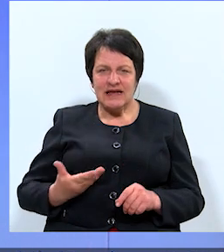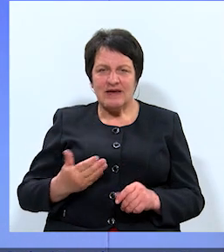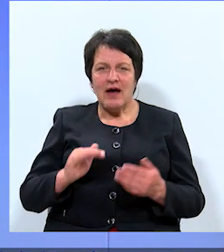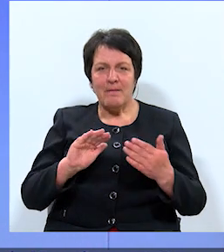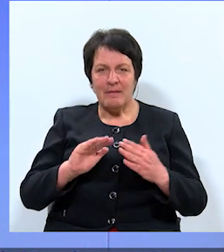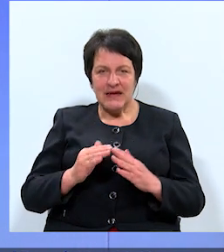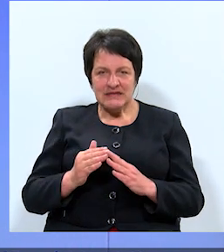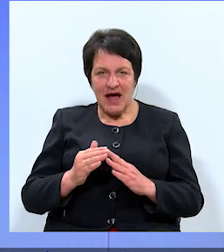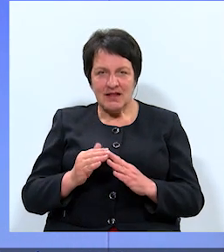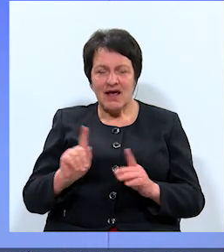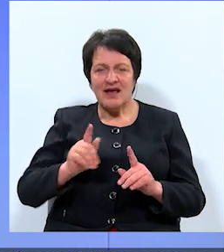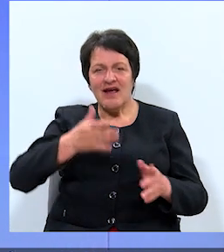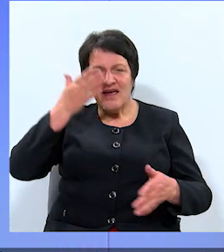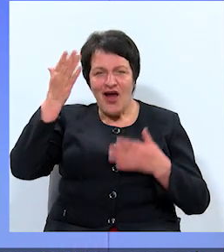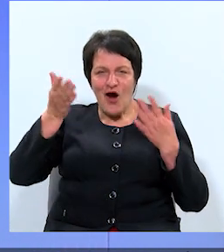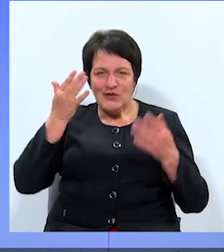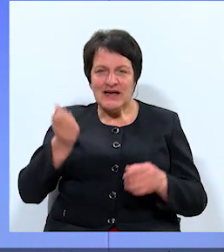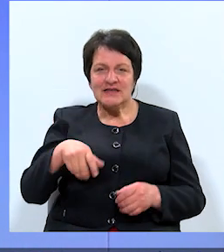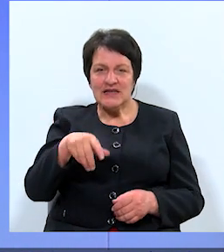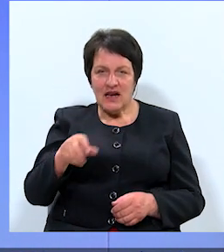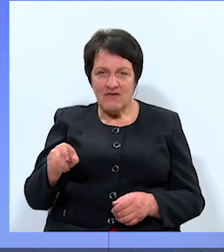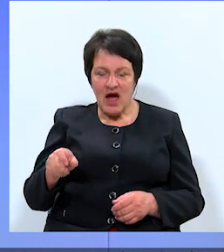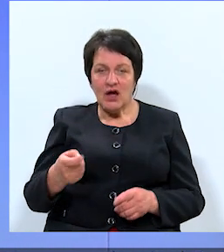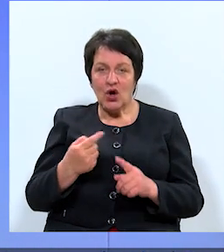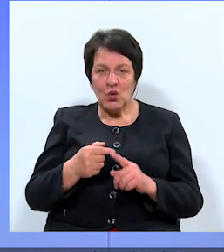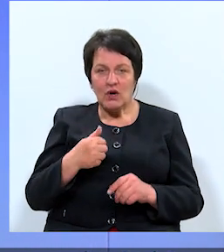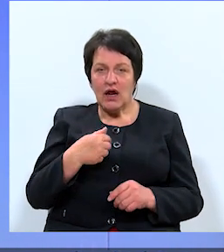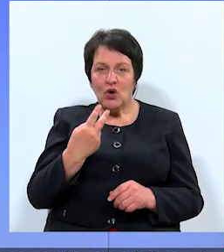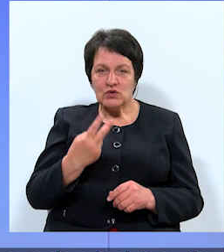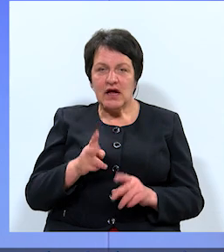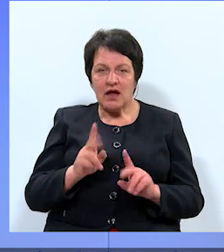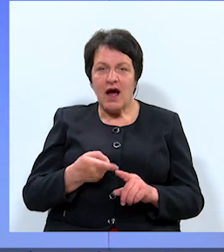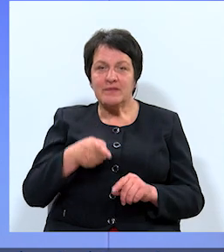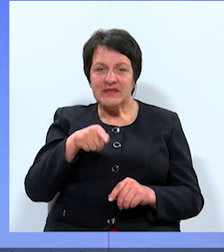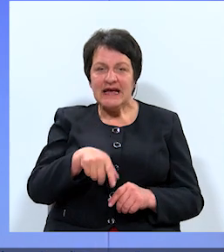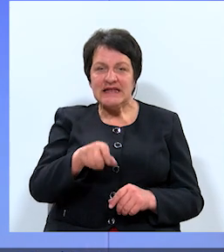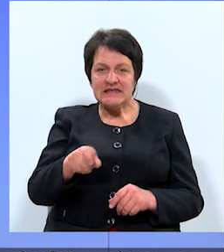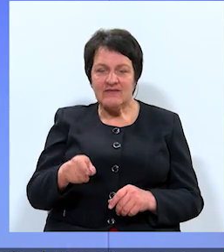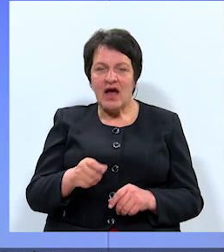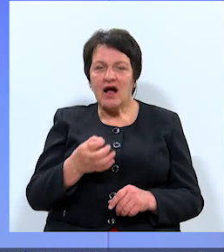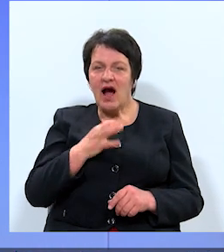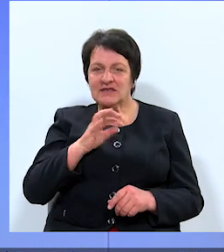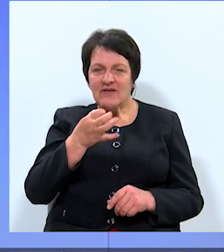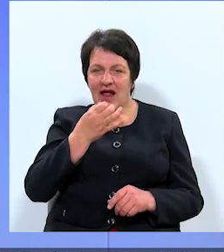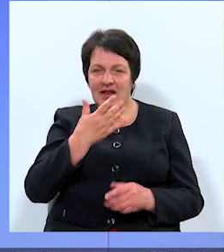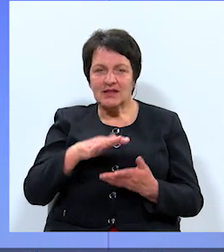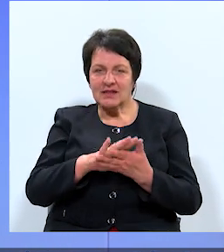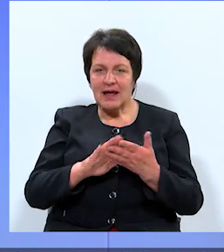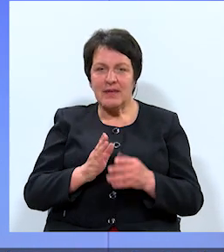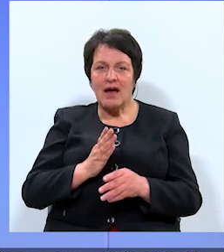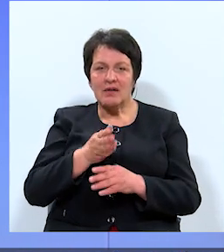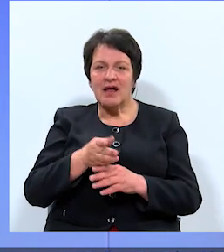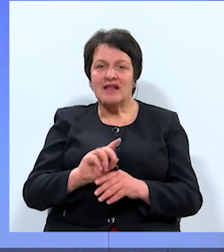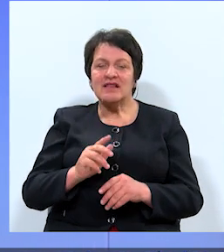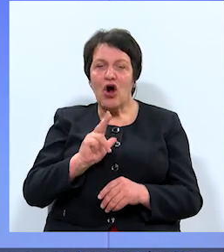pilsētā, ir jautri cilvēki un uzskatu, ka tie cilvēki, kuri vēl nebija Daugavpilī, ir vairs